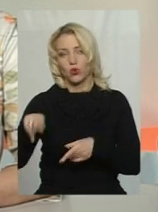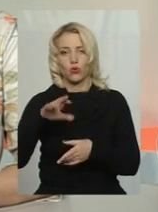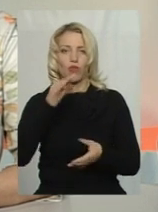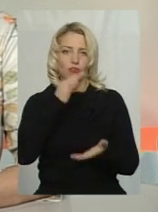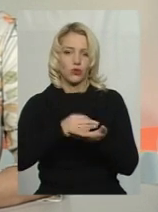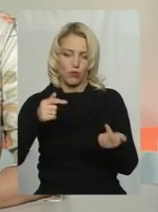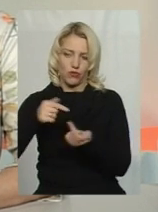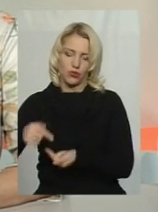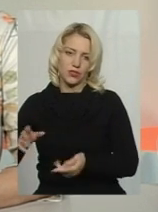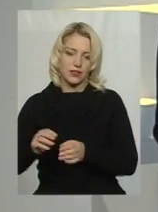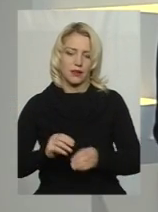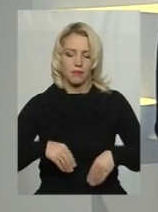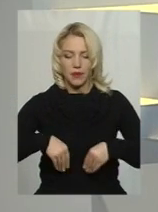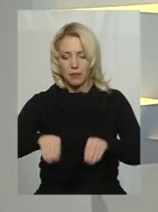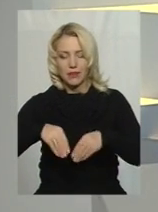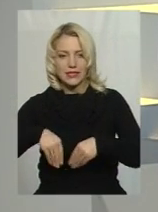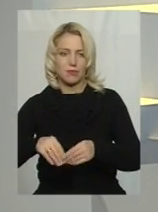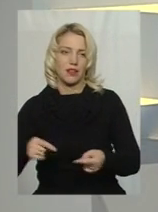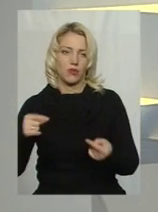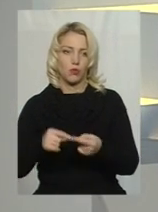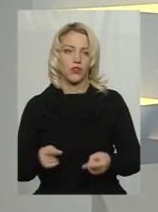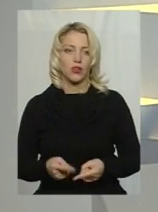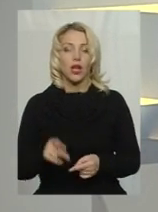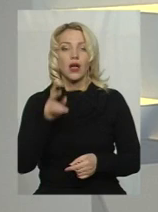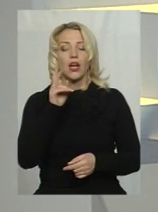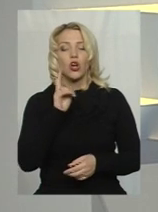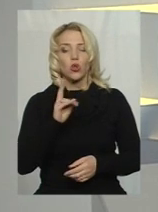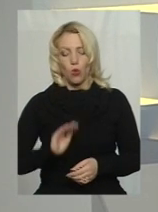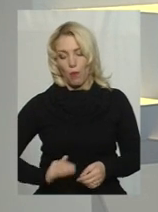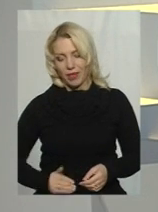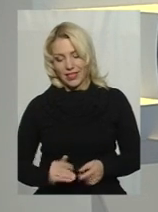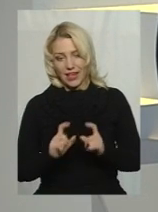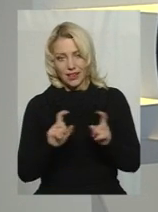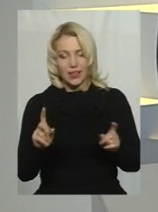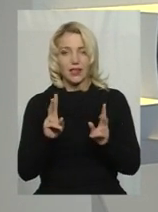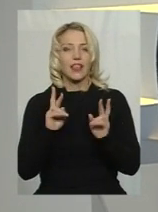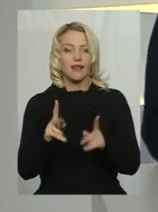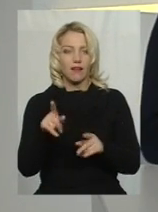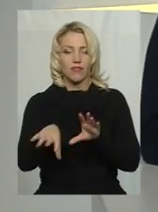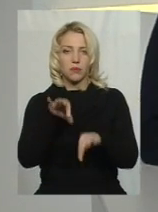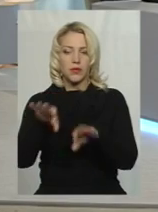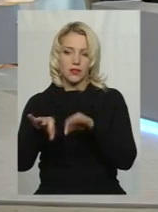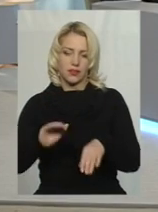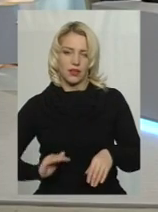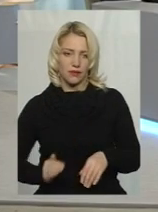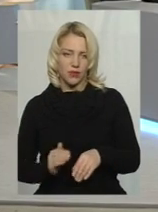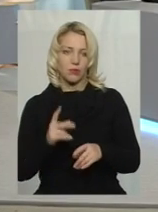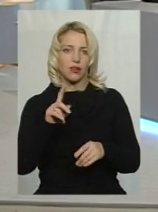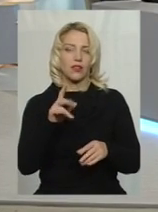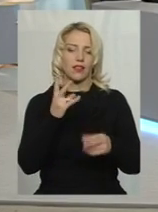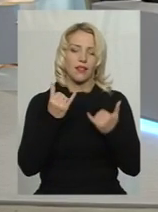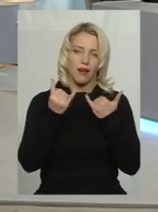Підсипати, вирівнювати. Пані Людмило, а хто підрядники? І як Ви визначаєте підрядників у будівництві спортмайданчиків?